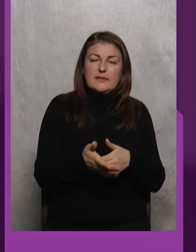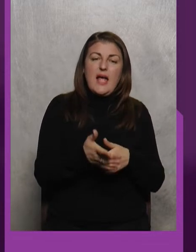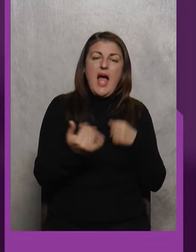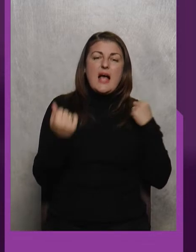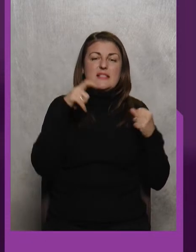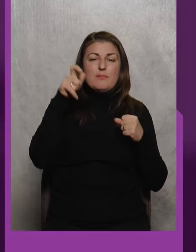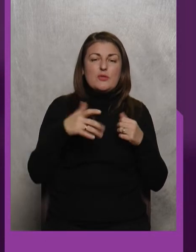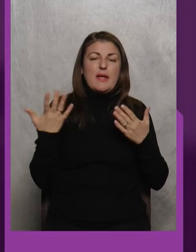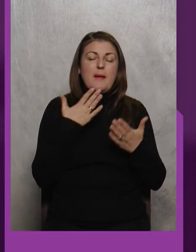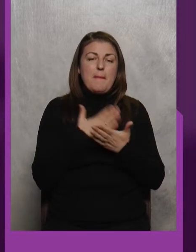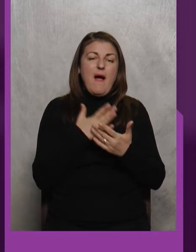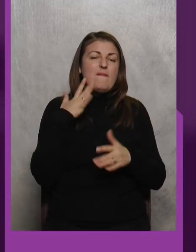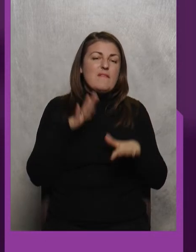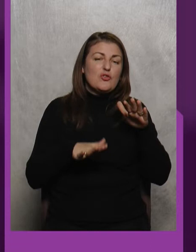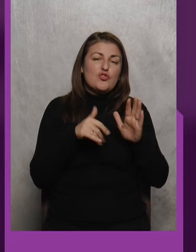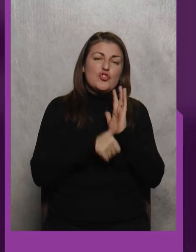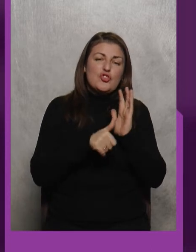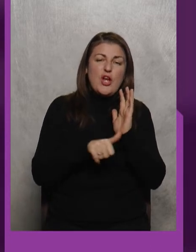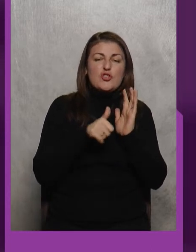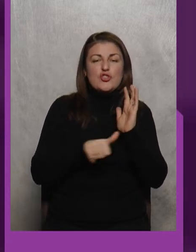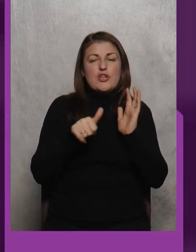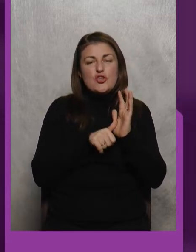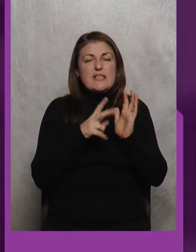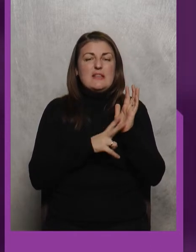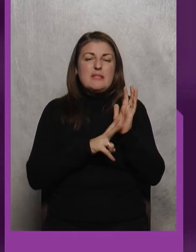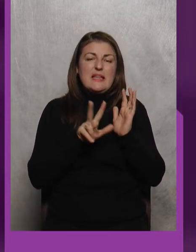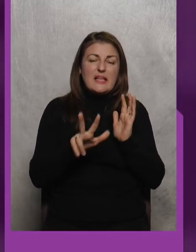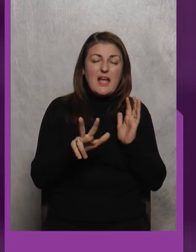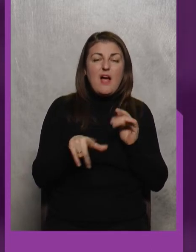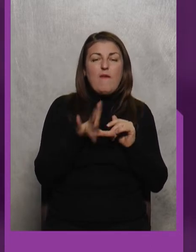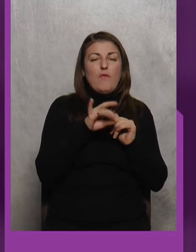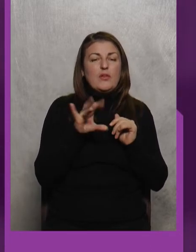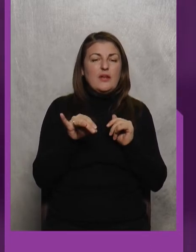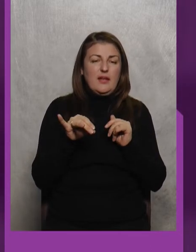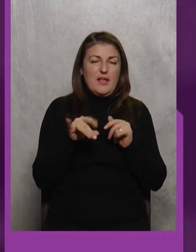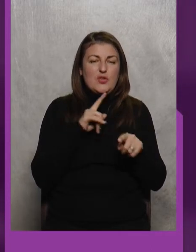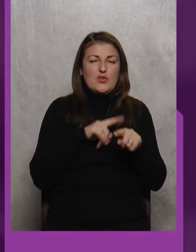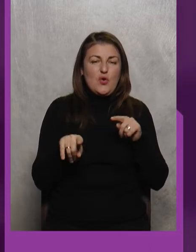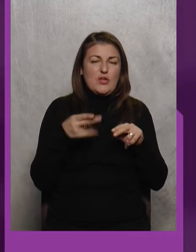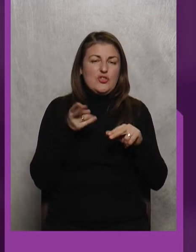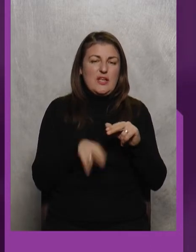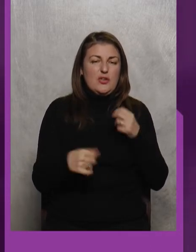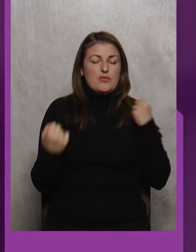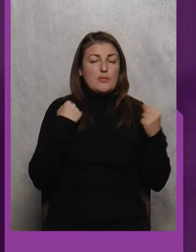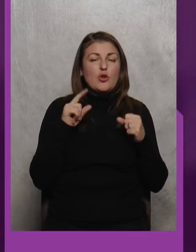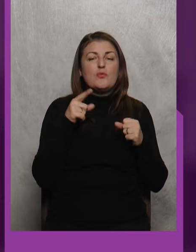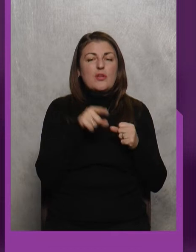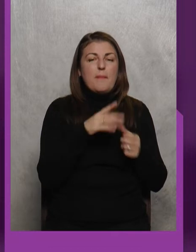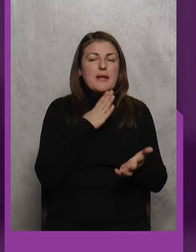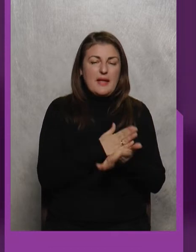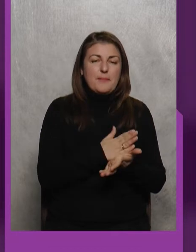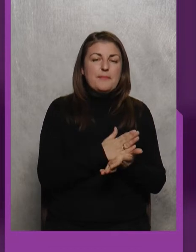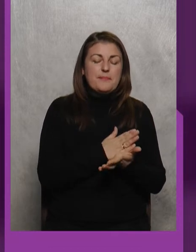Спортсмени, які там мають вагову категорію шістя, шістя, шістя, сімдесят три Вони скоріше закінчають спорт Тому що там є